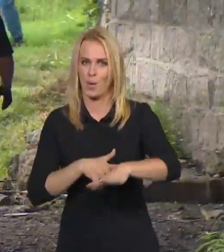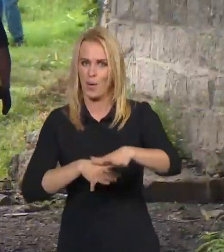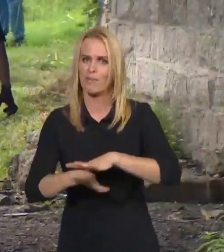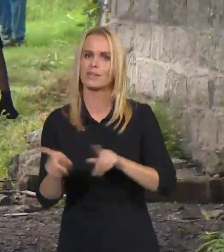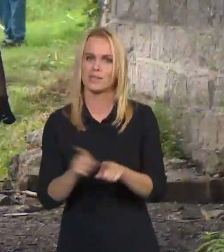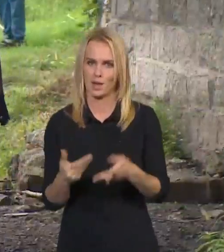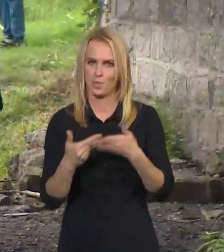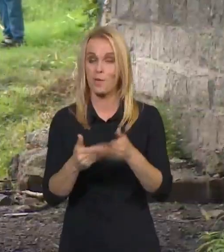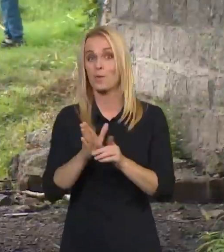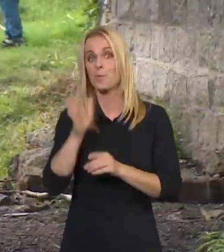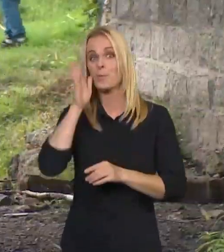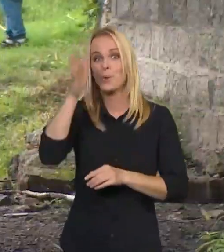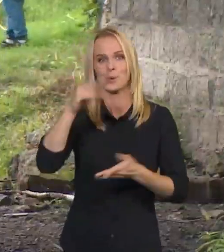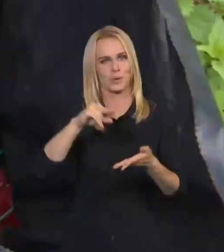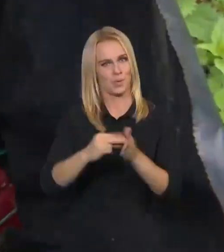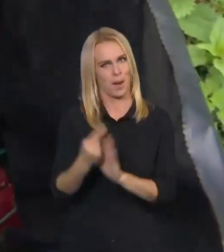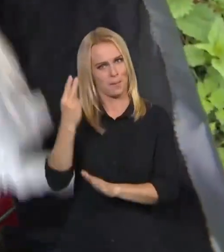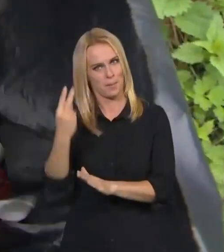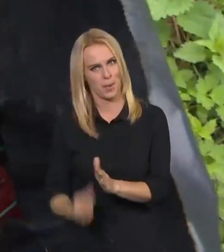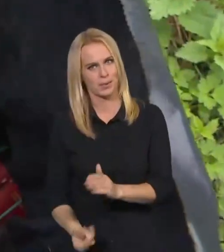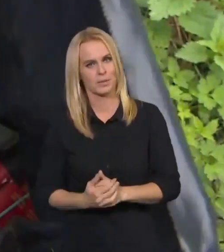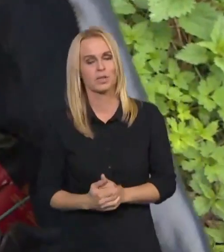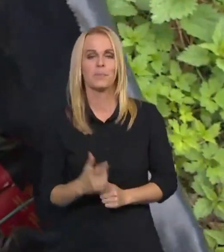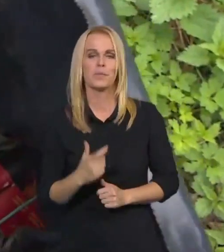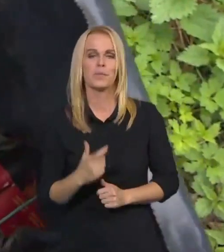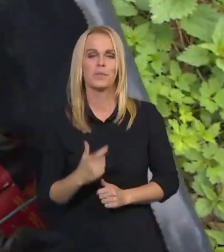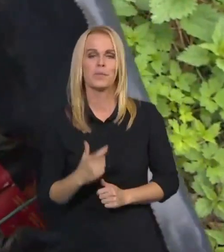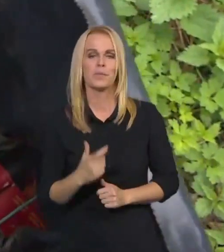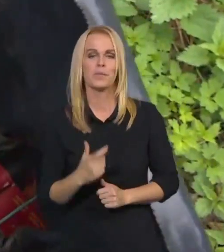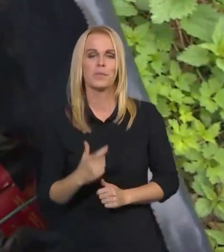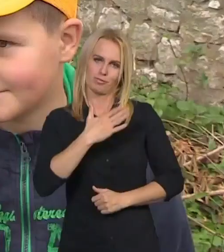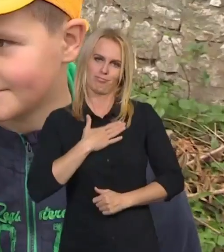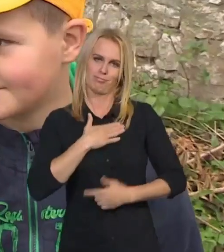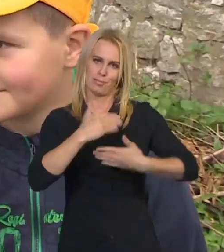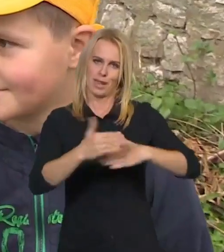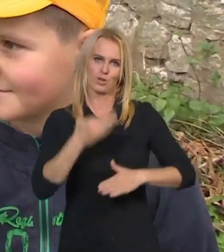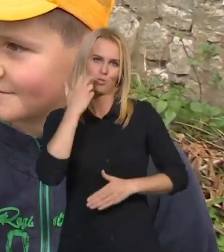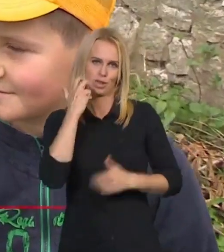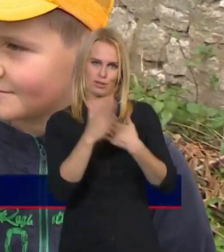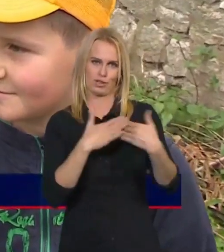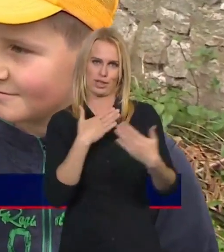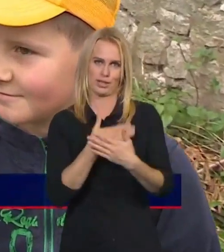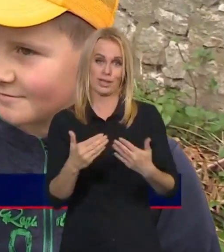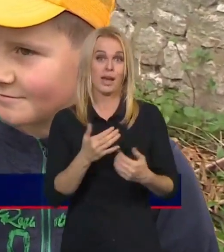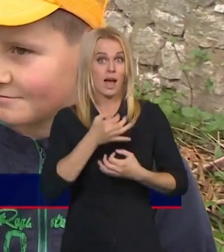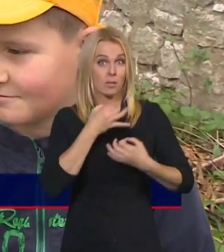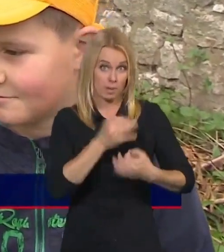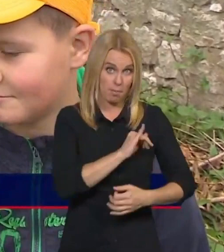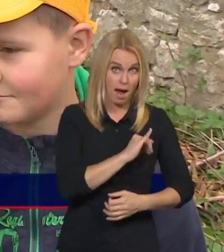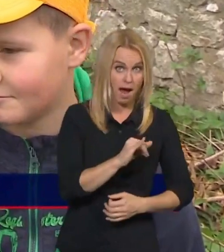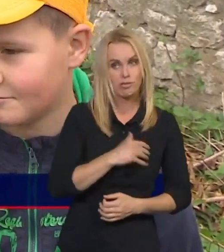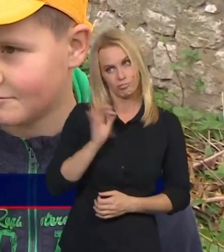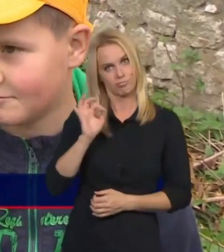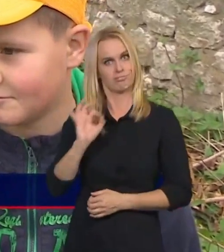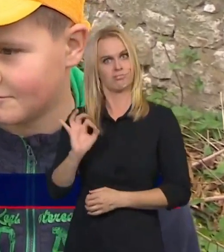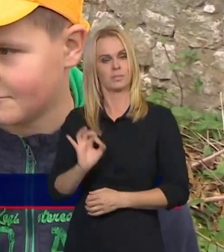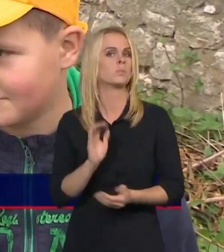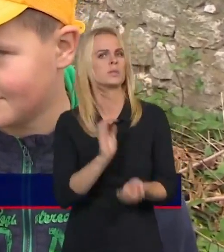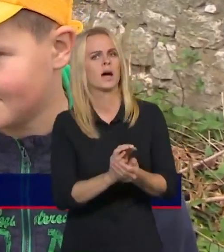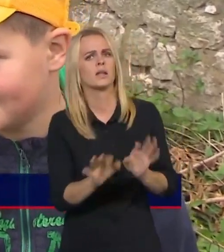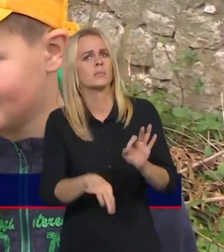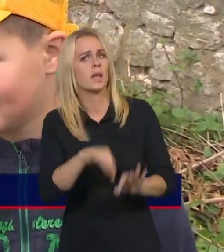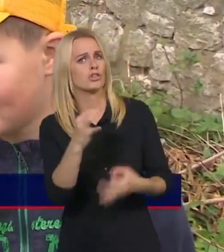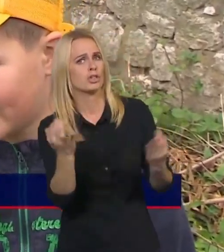taky budoucí potápěči. Chtěl jsem, aby byla Břeclav čistší. No a jak vás zatím baví? Celkem hodně. Co jste zatím našli?